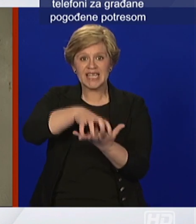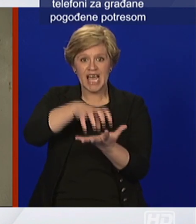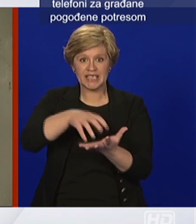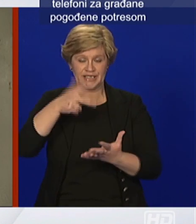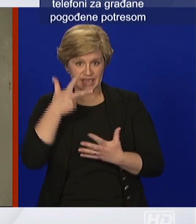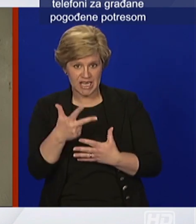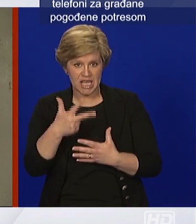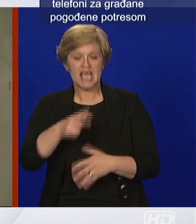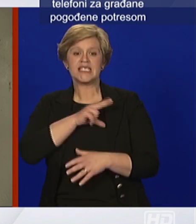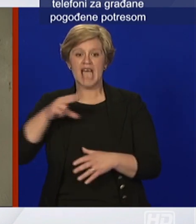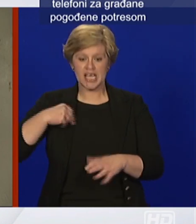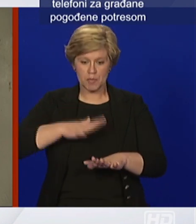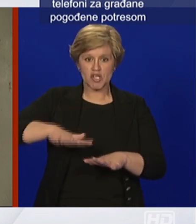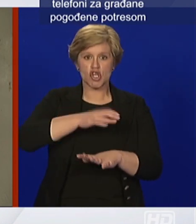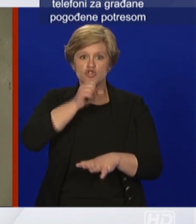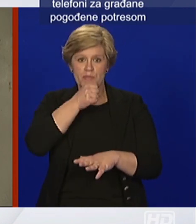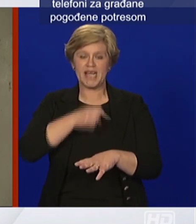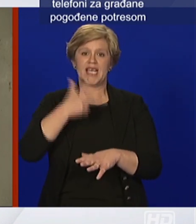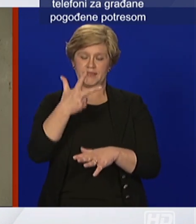Zagrebačka 3. Hvala vam.